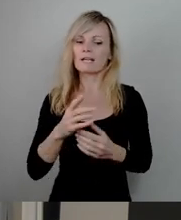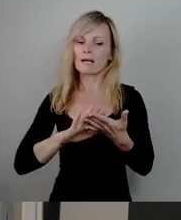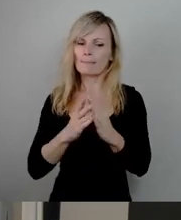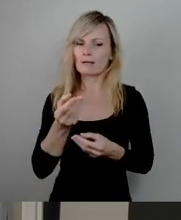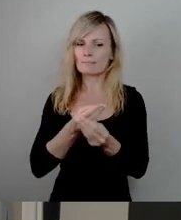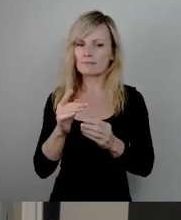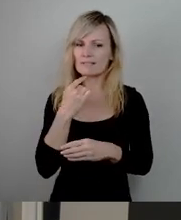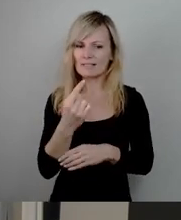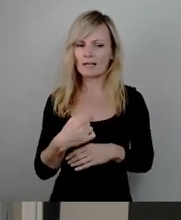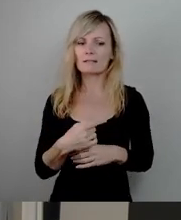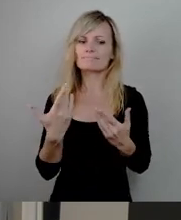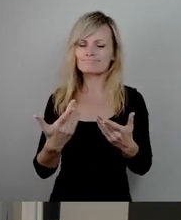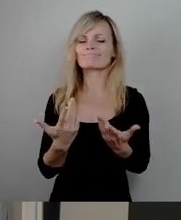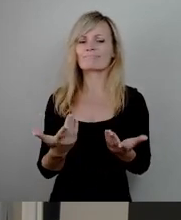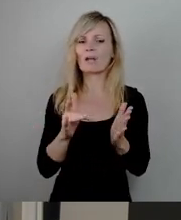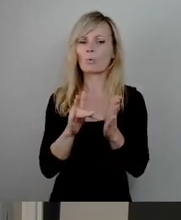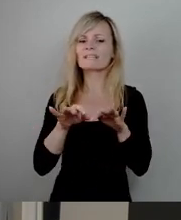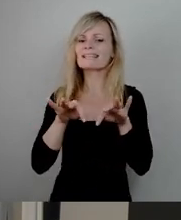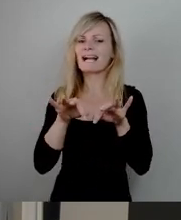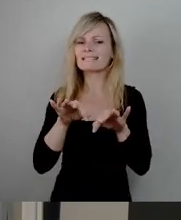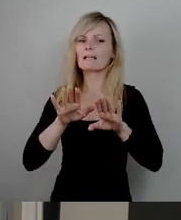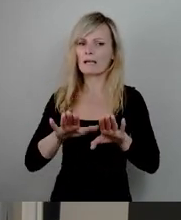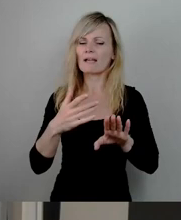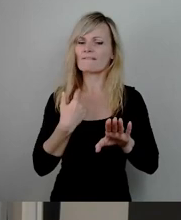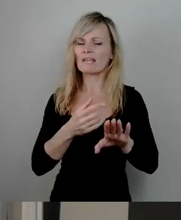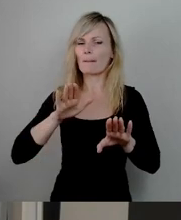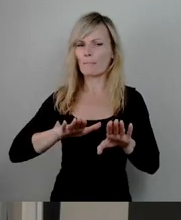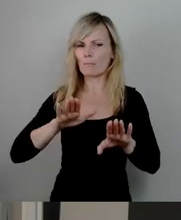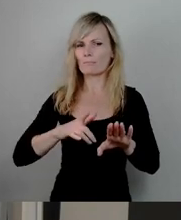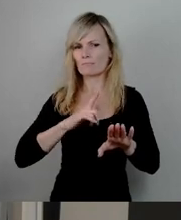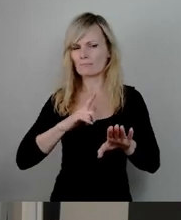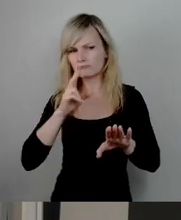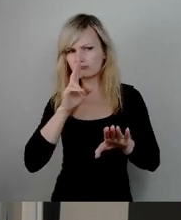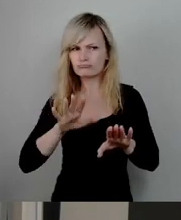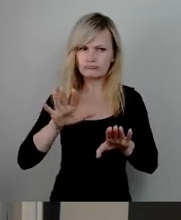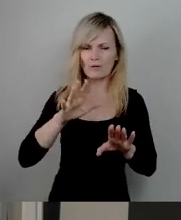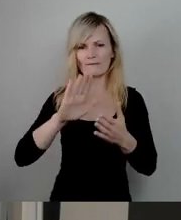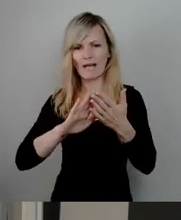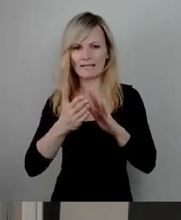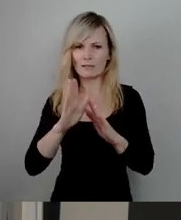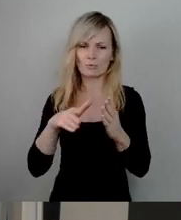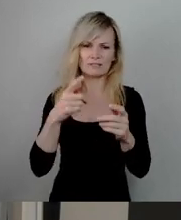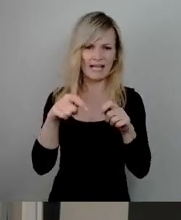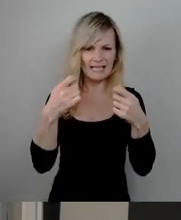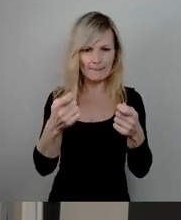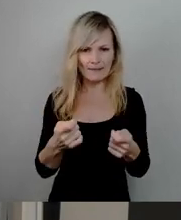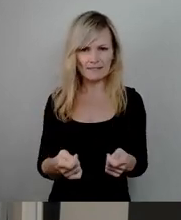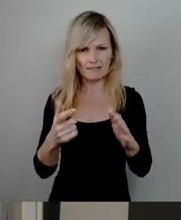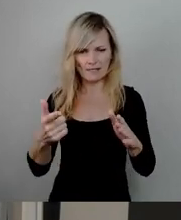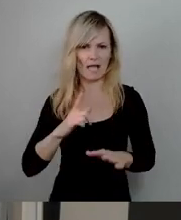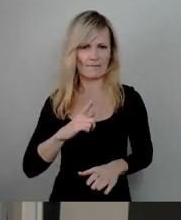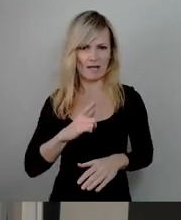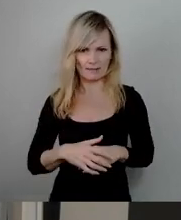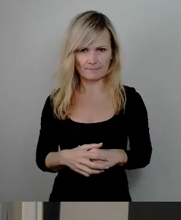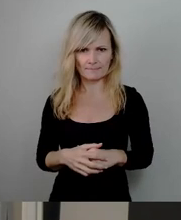taktischen Gründen dort ein bisschen die Füße flach und warten mal die Verhandlungsergebnisse ab. Und ich kann auch jetzt nicht sagen, klar